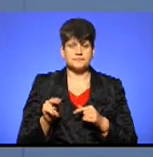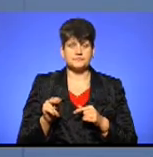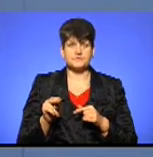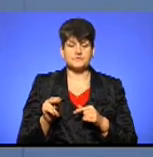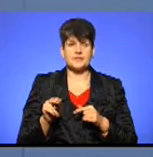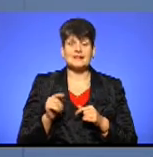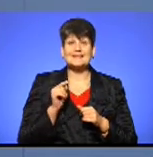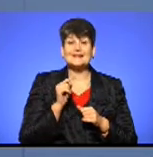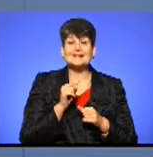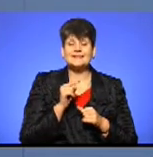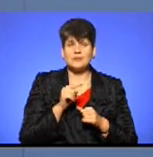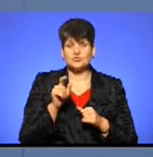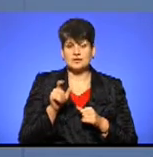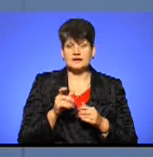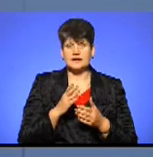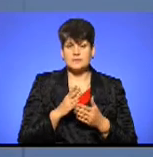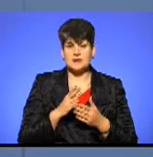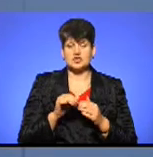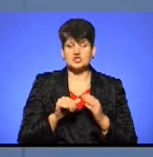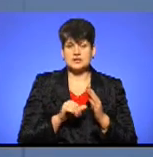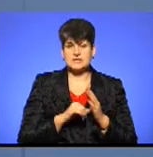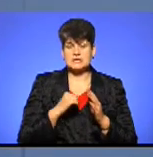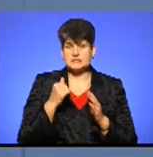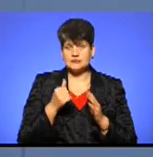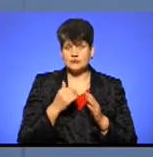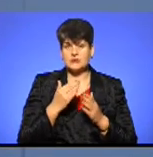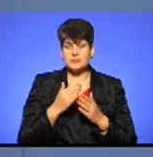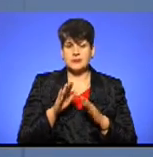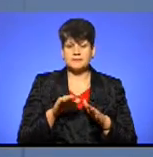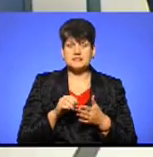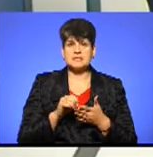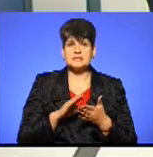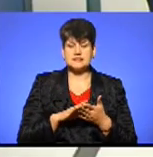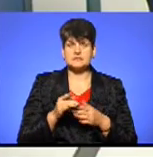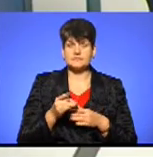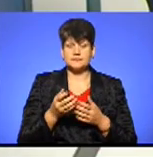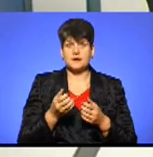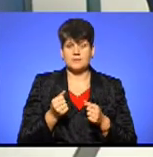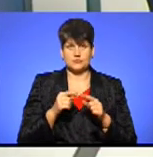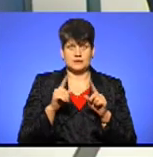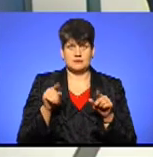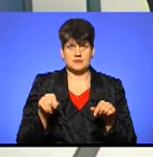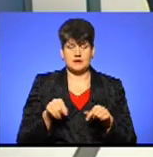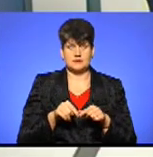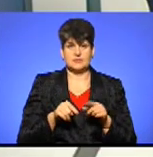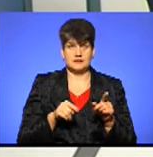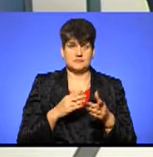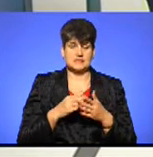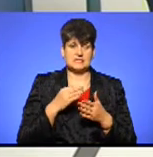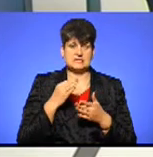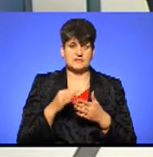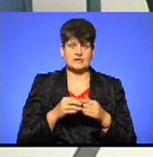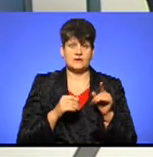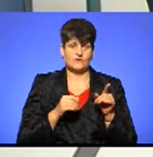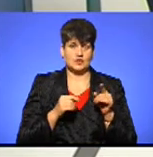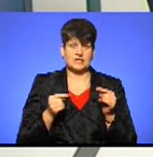6. Тільки там людина, яка досягла 16-річного віку, має місце реєстрації міста Тернопіль, приймається бланки. Там є звітність, відповідно, вони